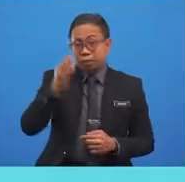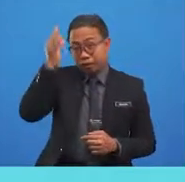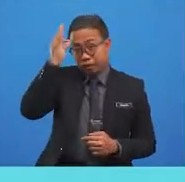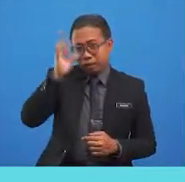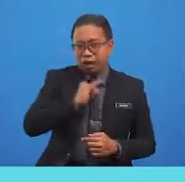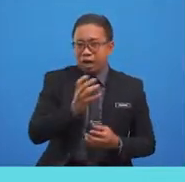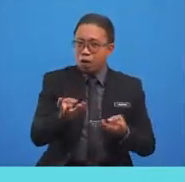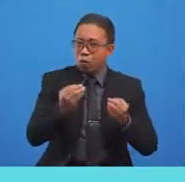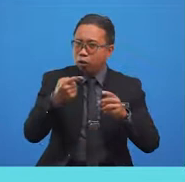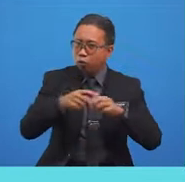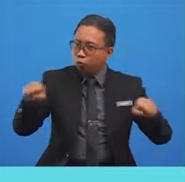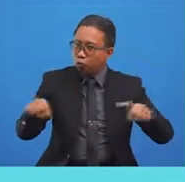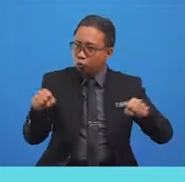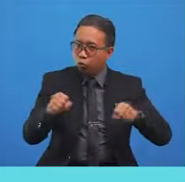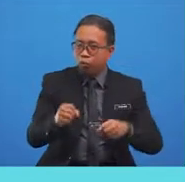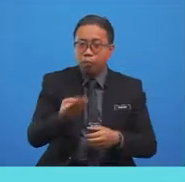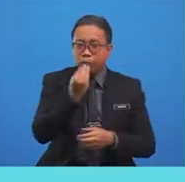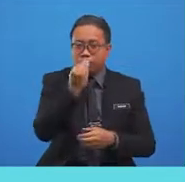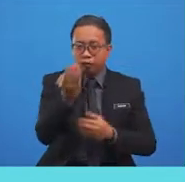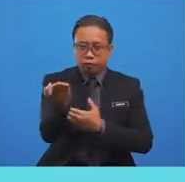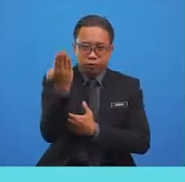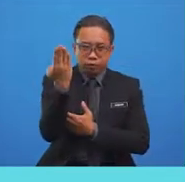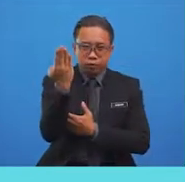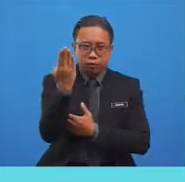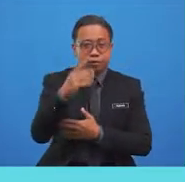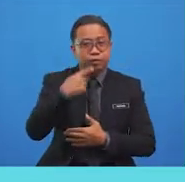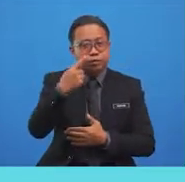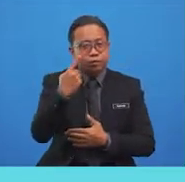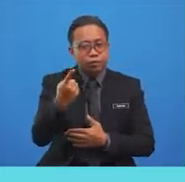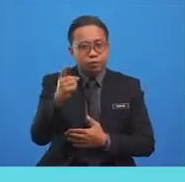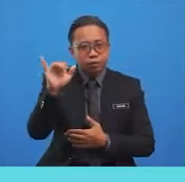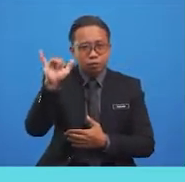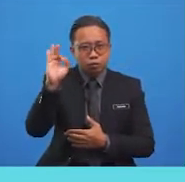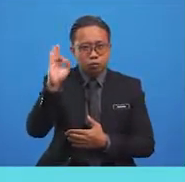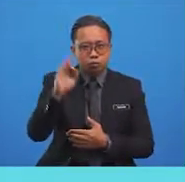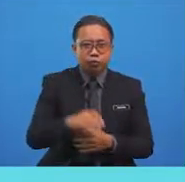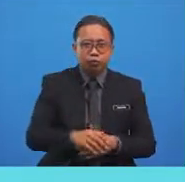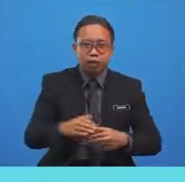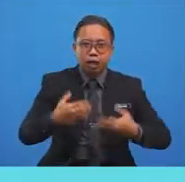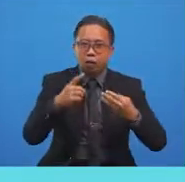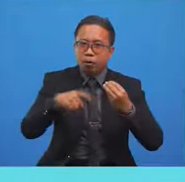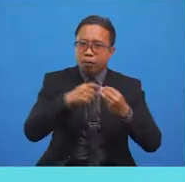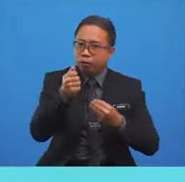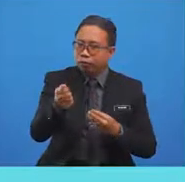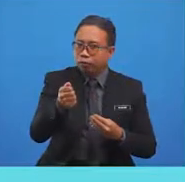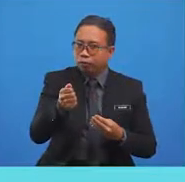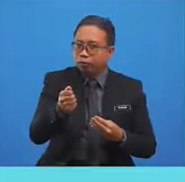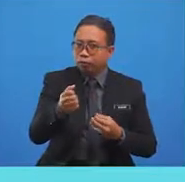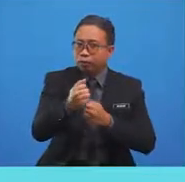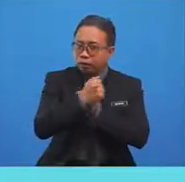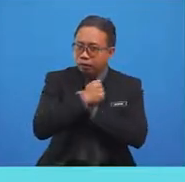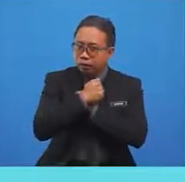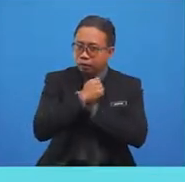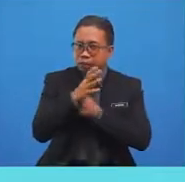want to cook breakfast, Mama, says Yusuf. How about you, my dear? Mama